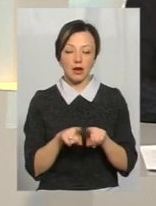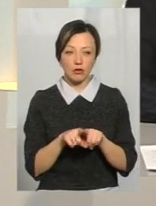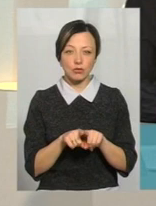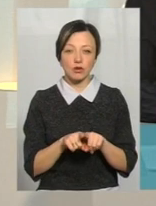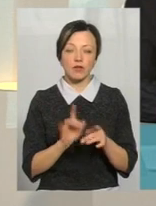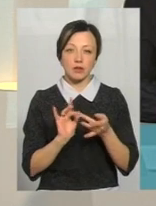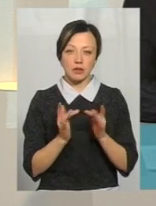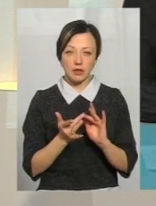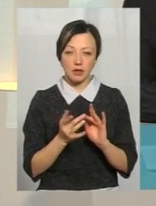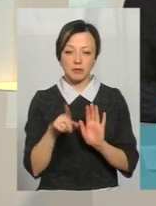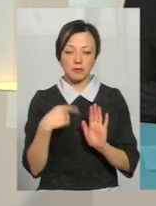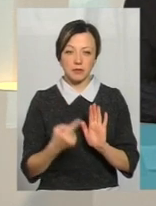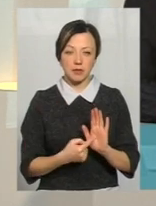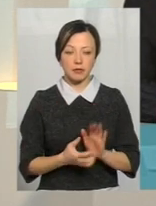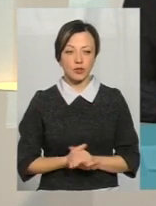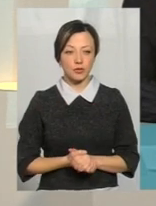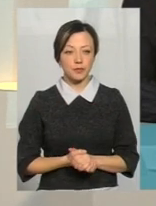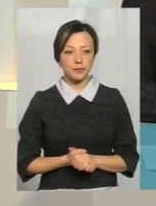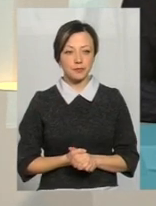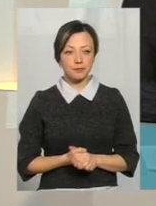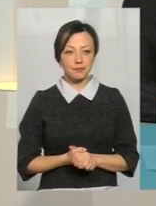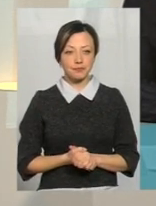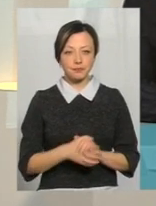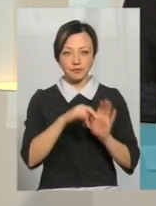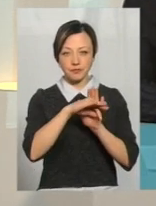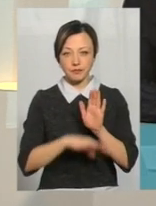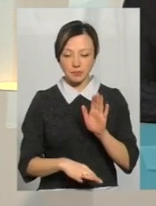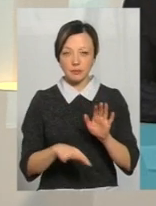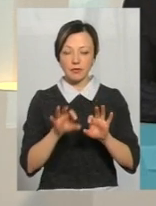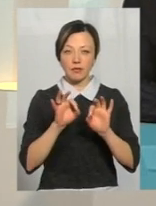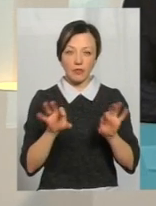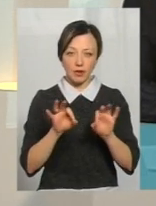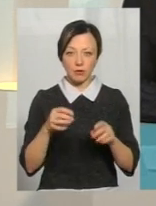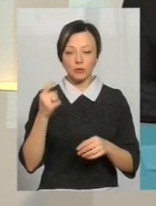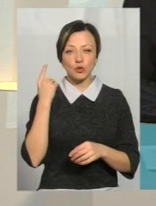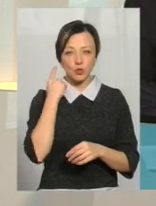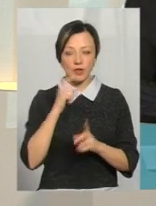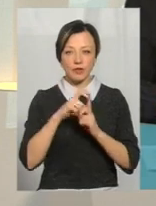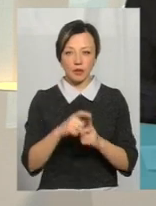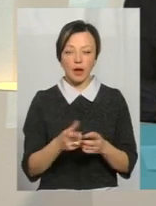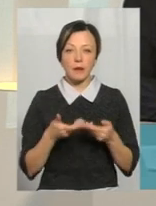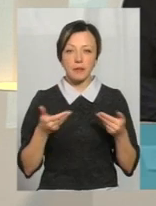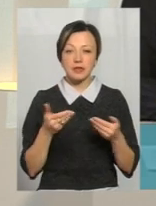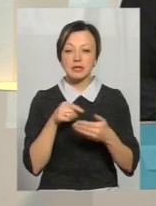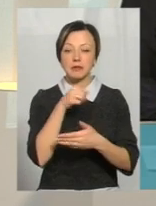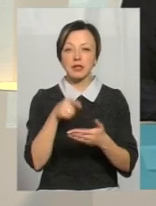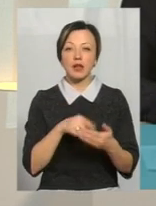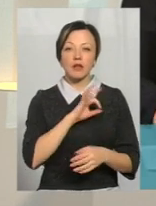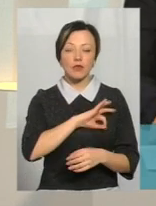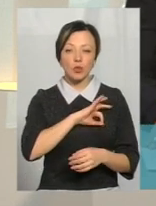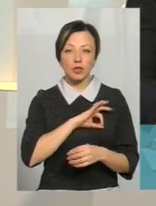у соцмережах. Ставте свої питання у коментарях і почуєте відповідь у прямому ефірі. А ми запитали в юриста,